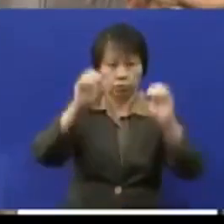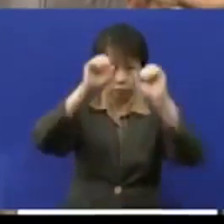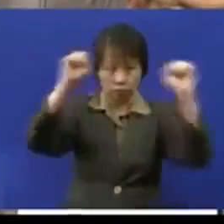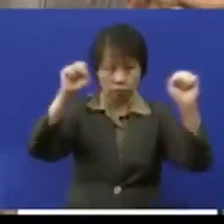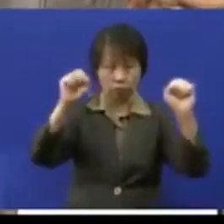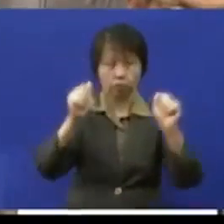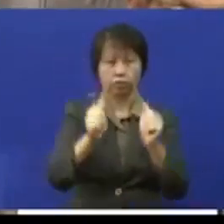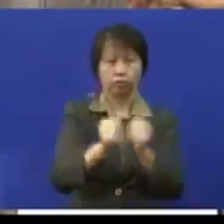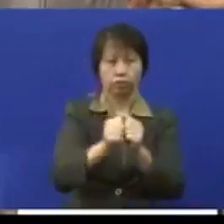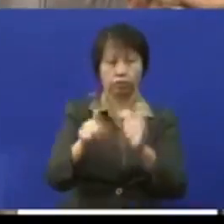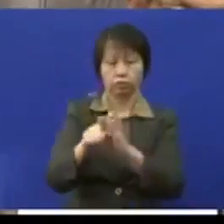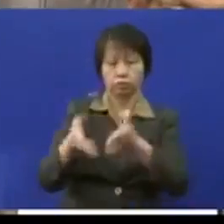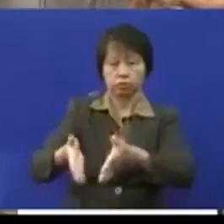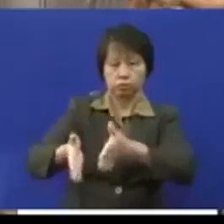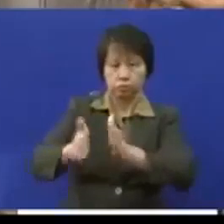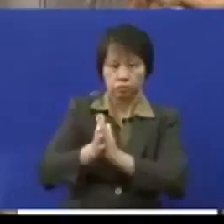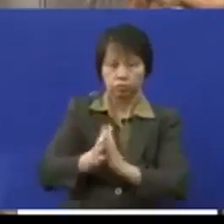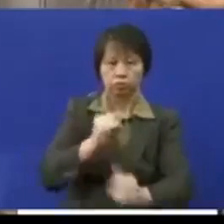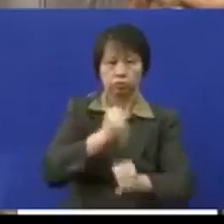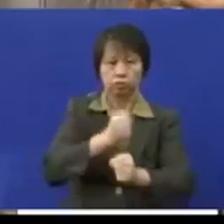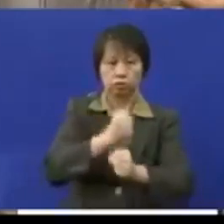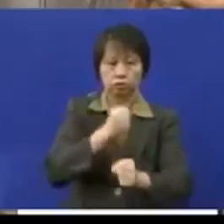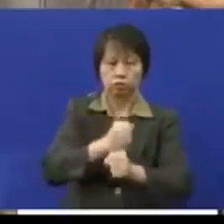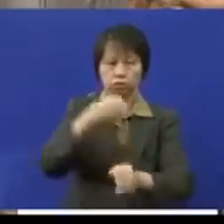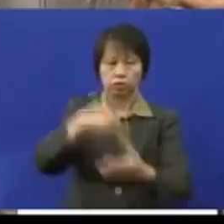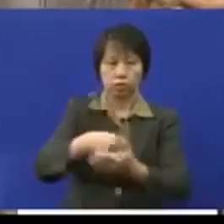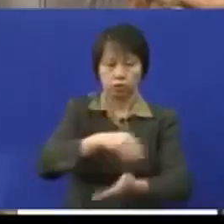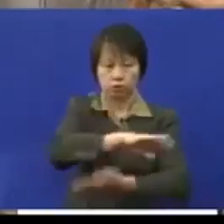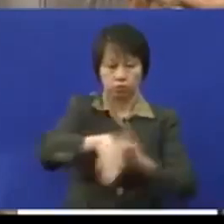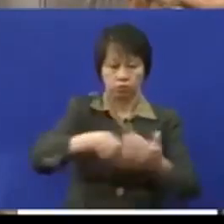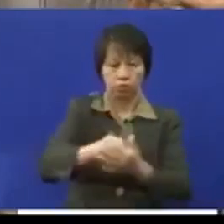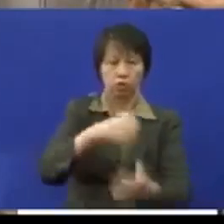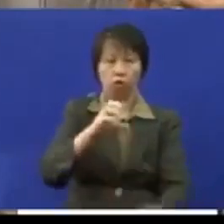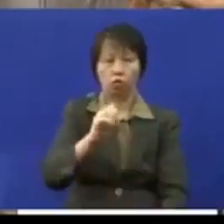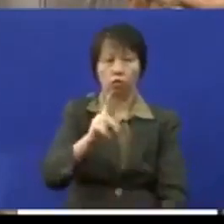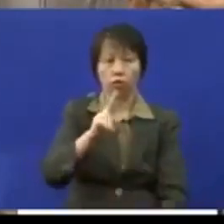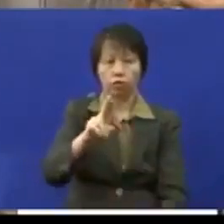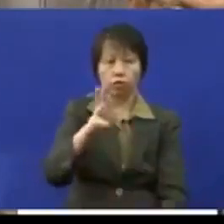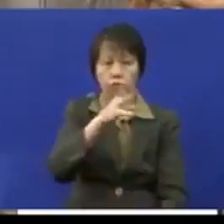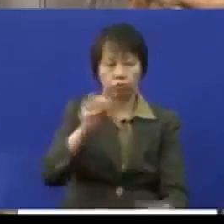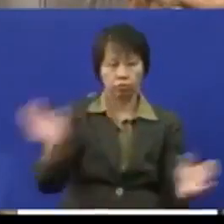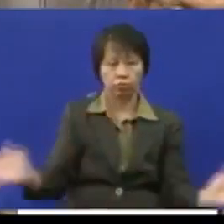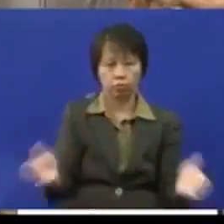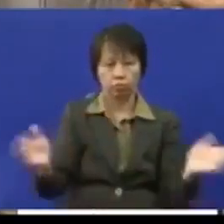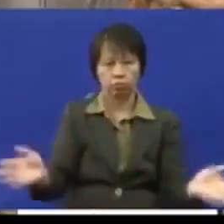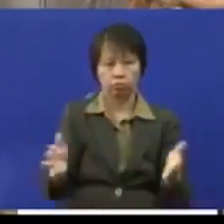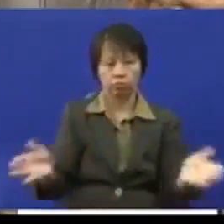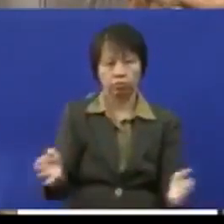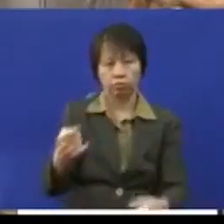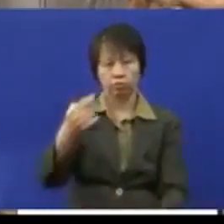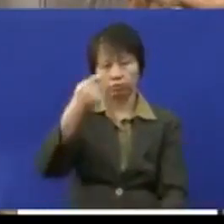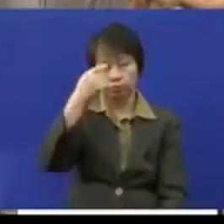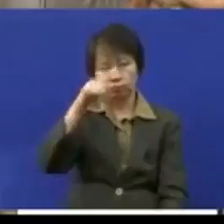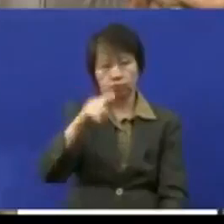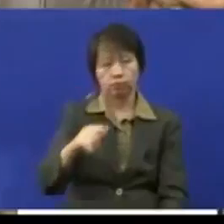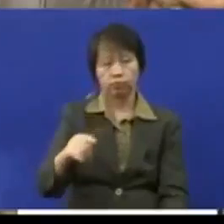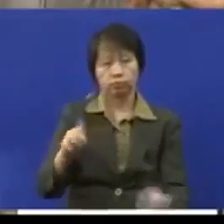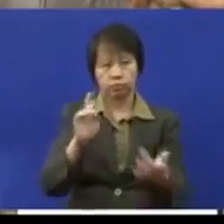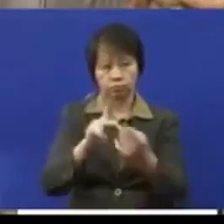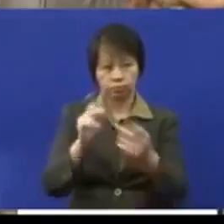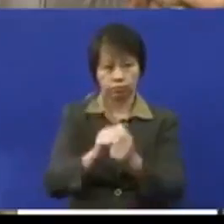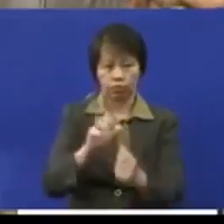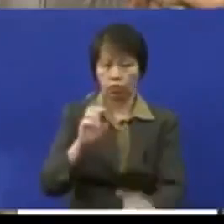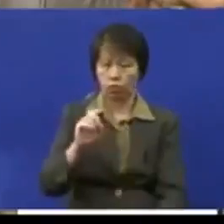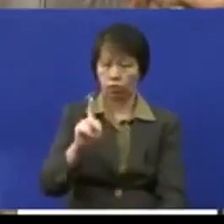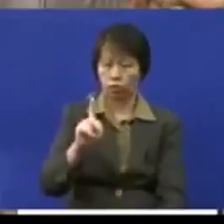dan permohon kerja dalam kalangan OKU selain menggalakkan peluang pekerjaan kepada golongan OKU seperti